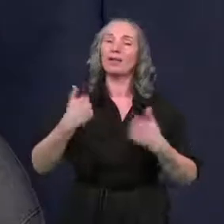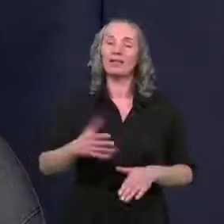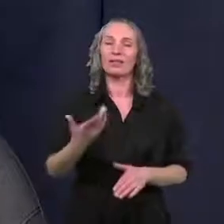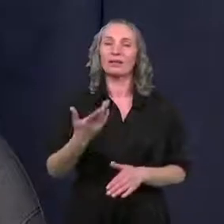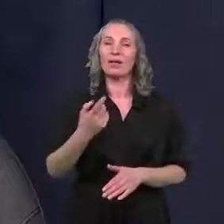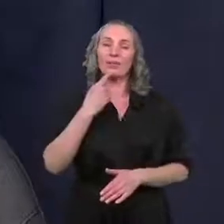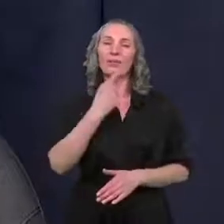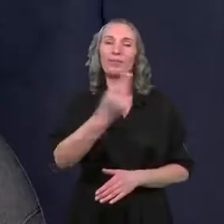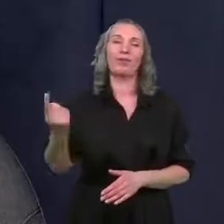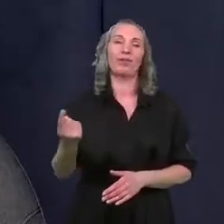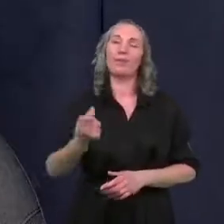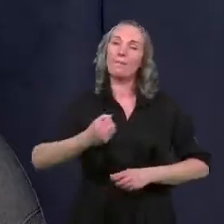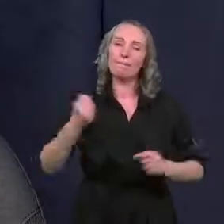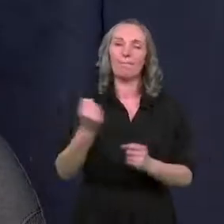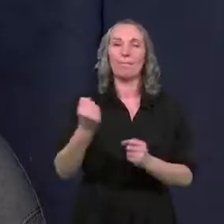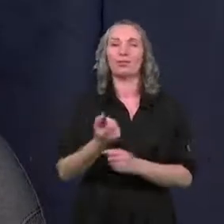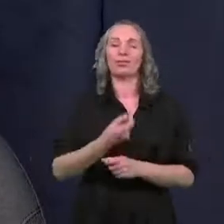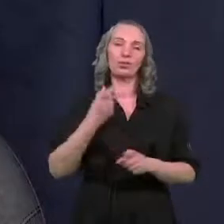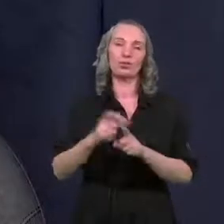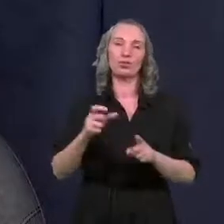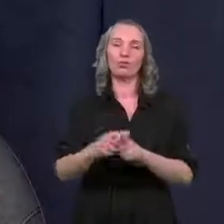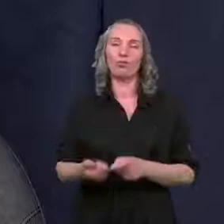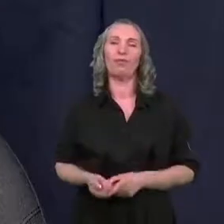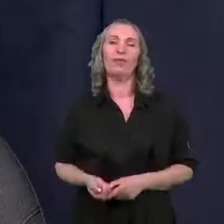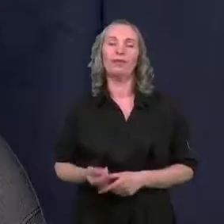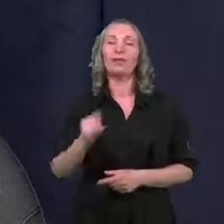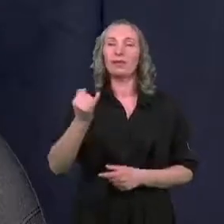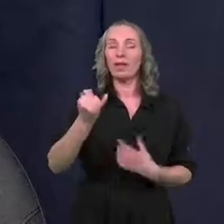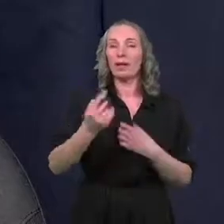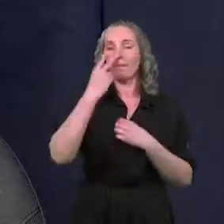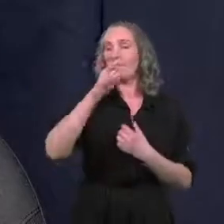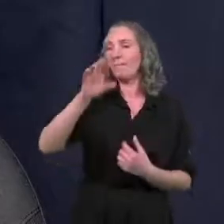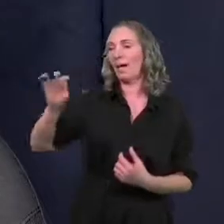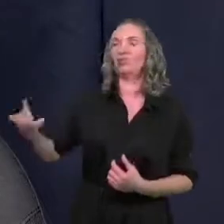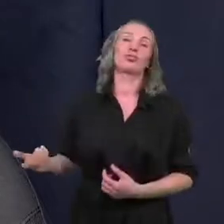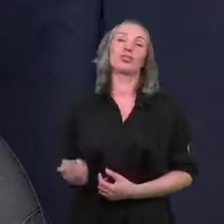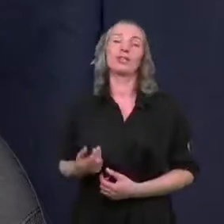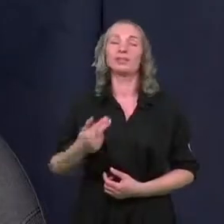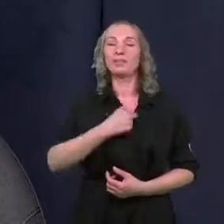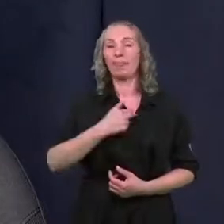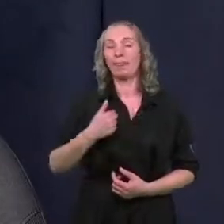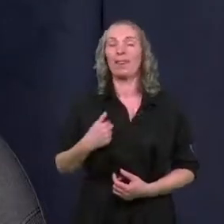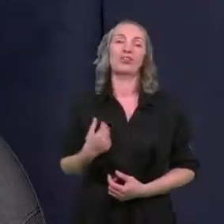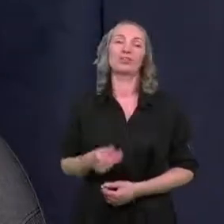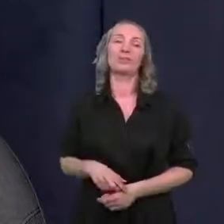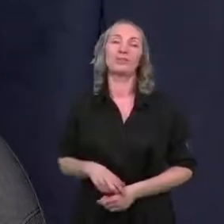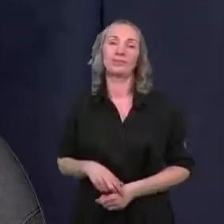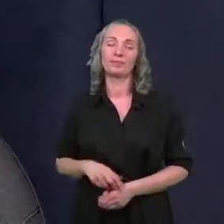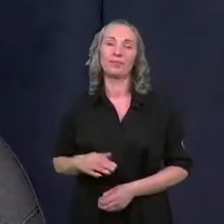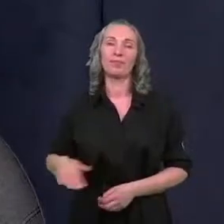używać zbyt mocnych słów, bo jak patrzę na nasz